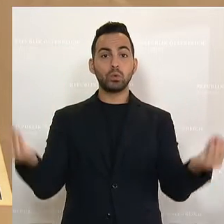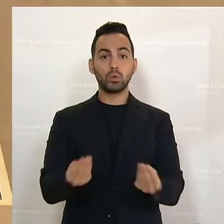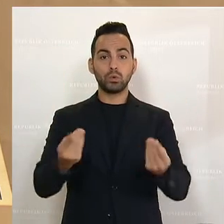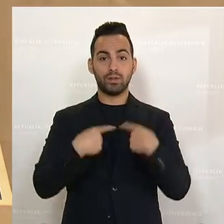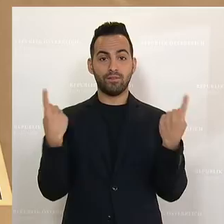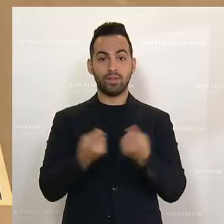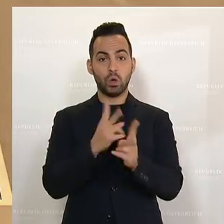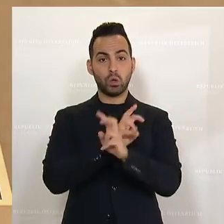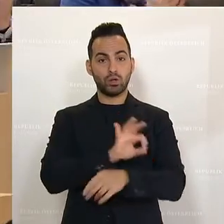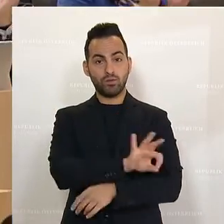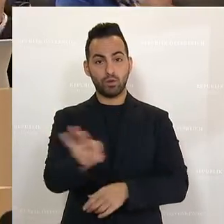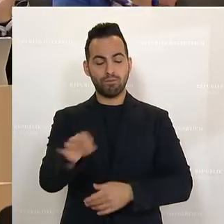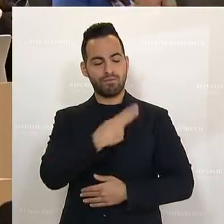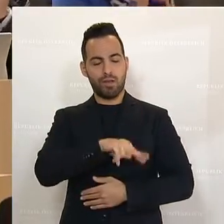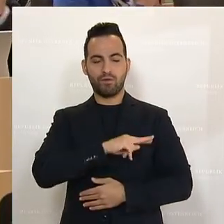für Österreich.